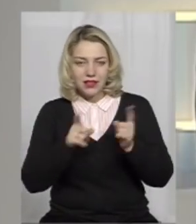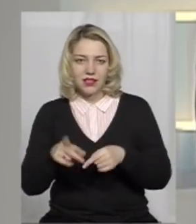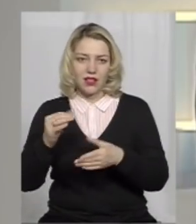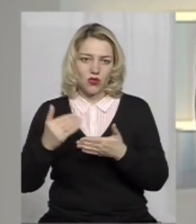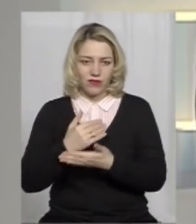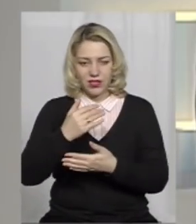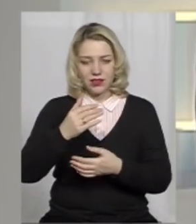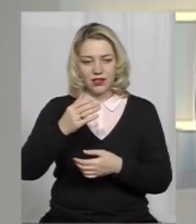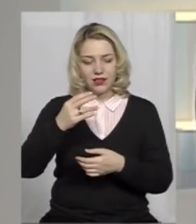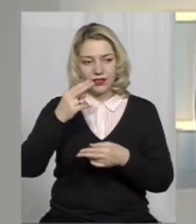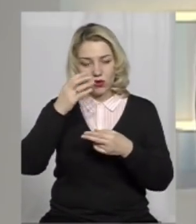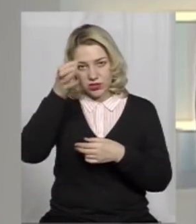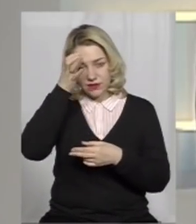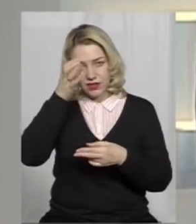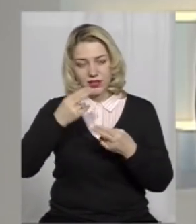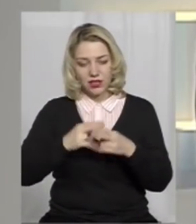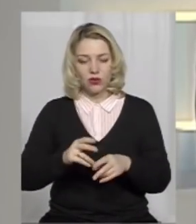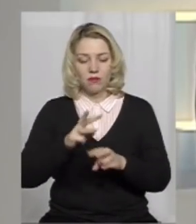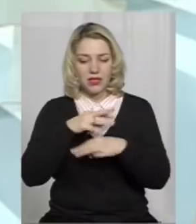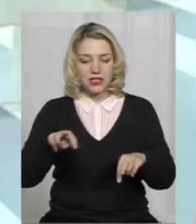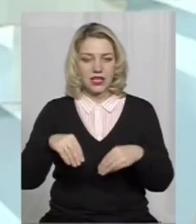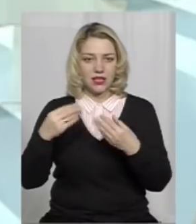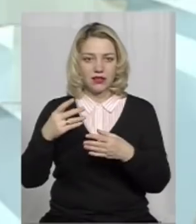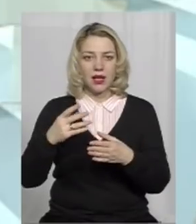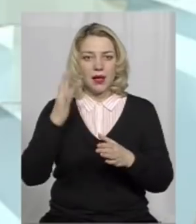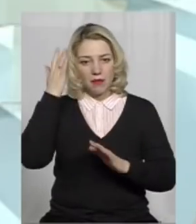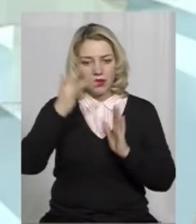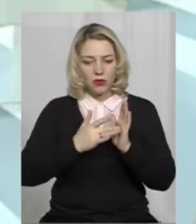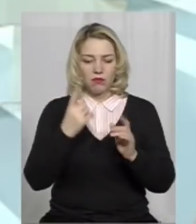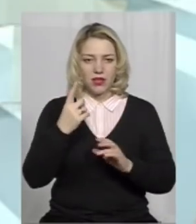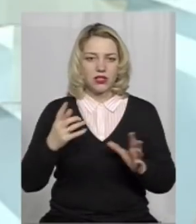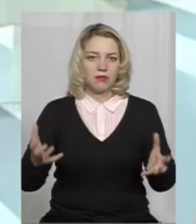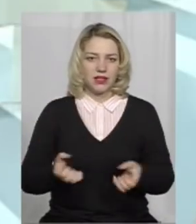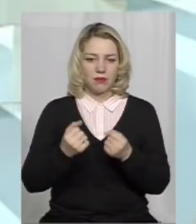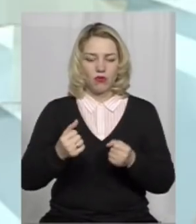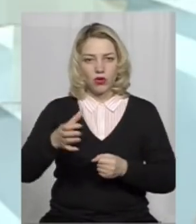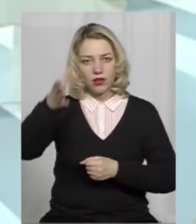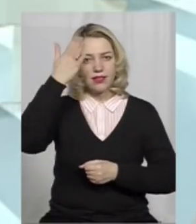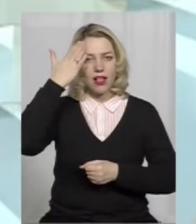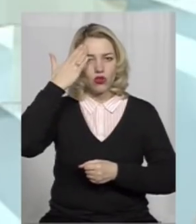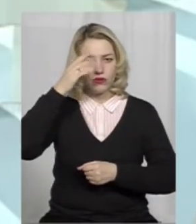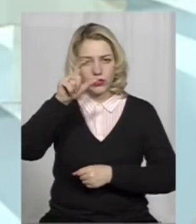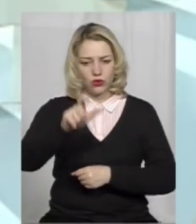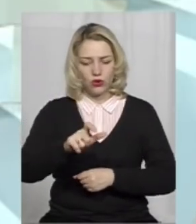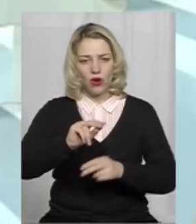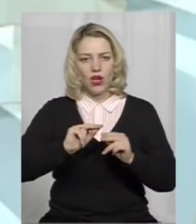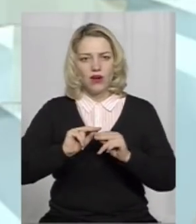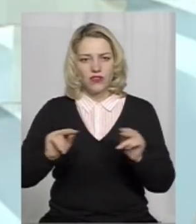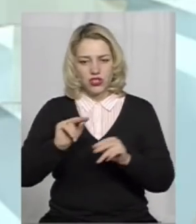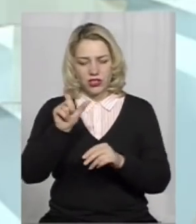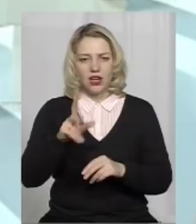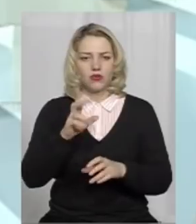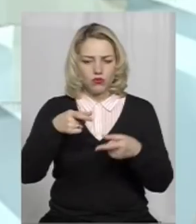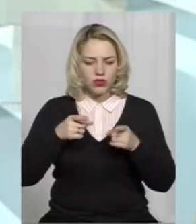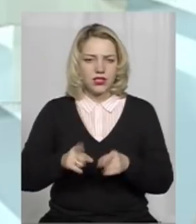Міністерство освіти поставило за мету, перше, підтримати вчителя талановитого, якого насправді можна назвати агентом